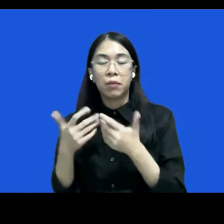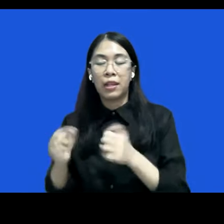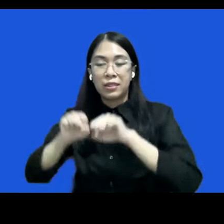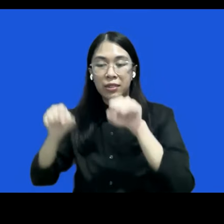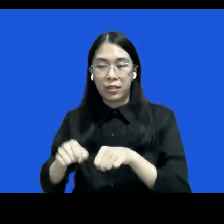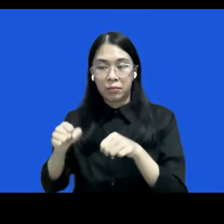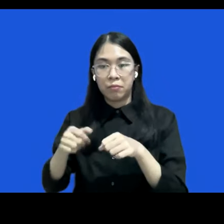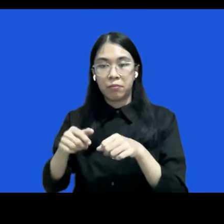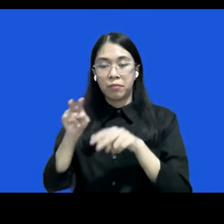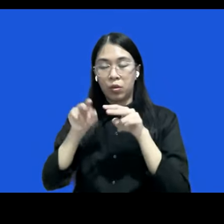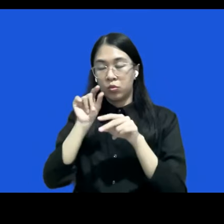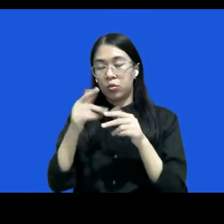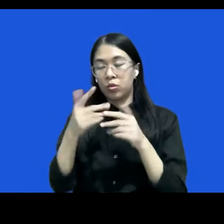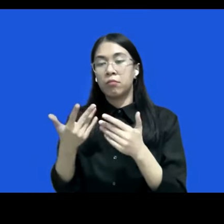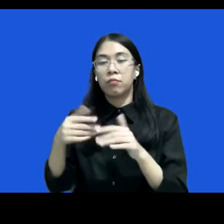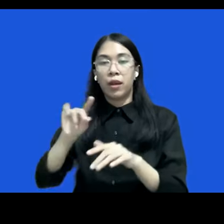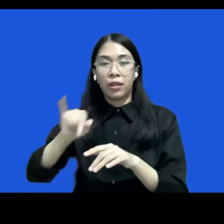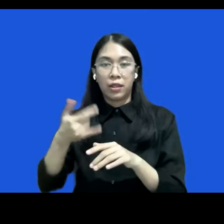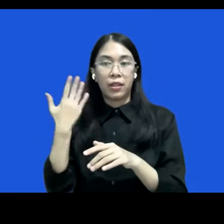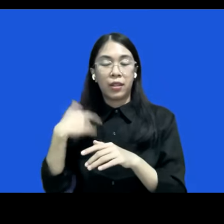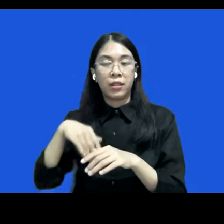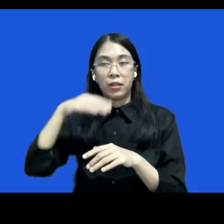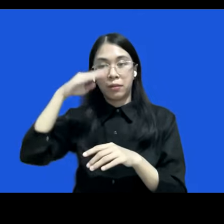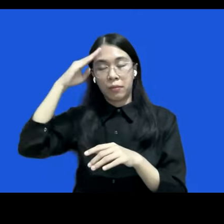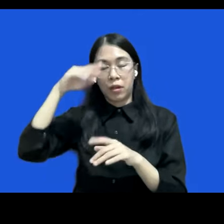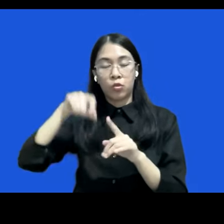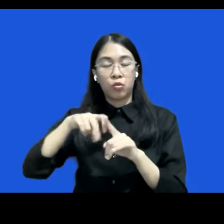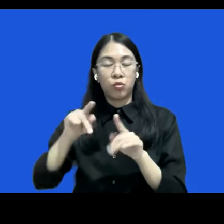RJ ini tadi ada diangkat oleh Bang Kurnia terkait pengawasan